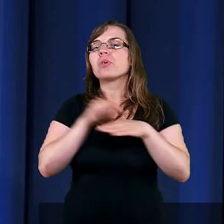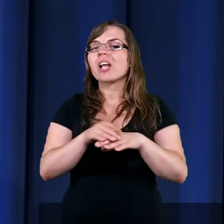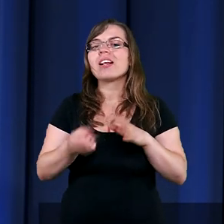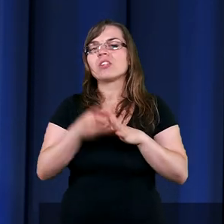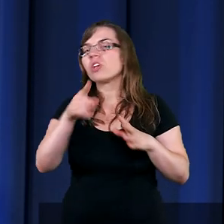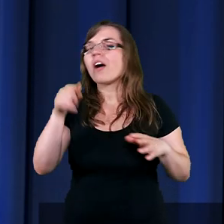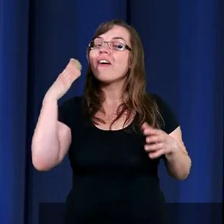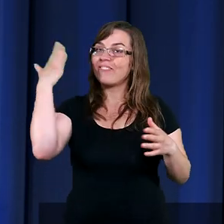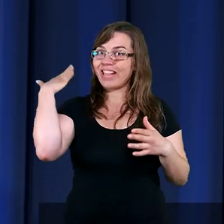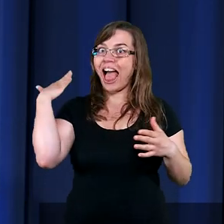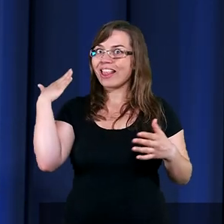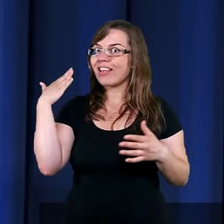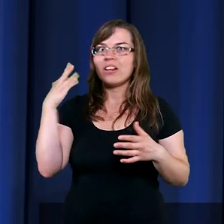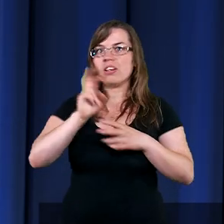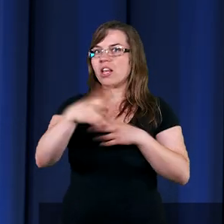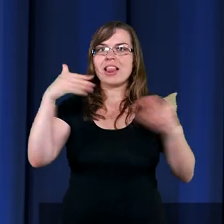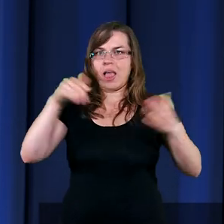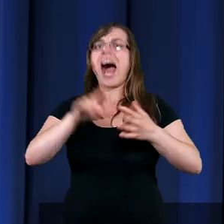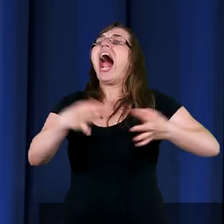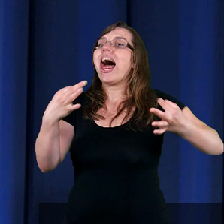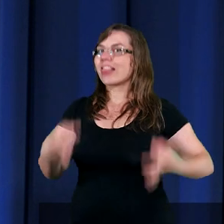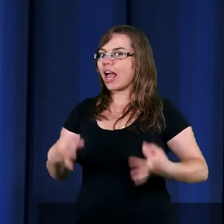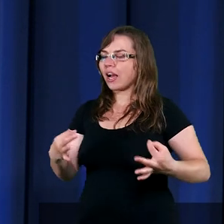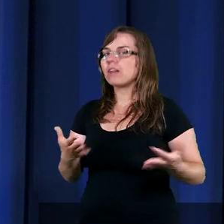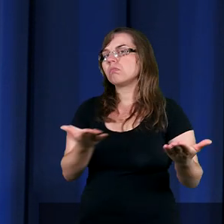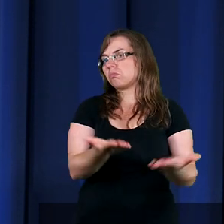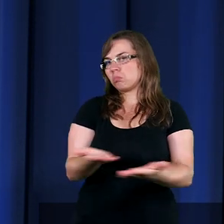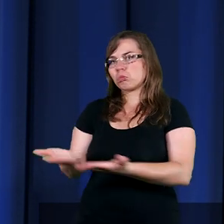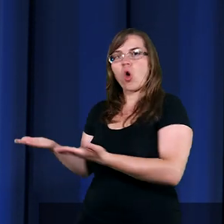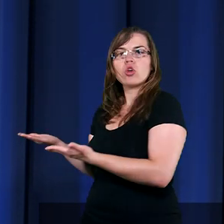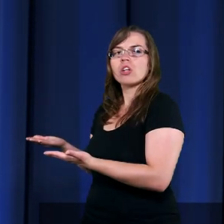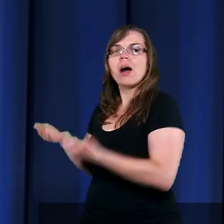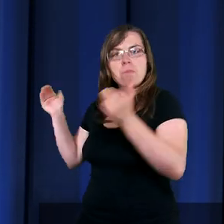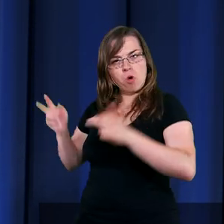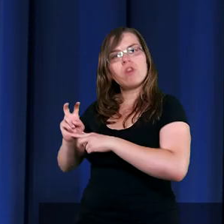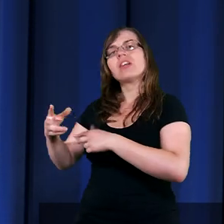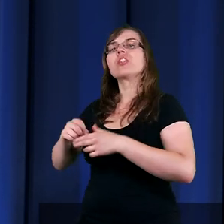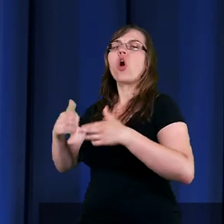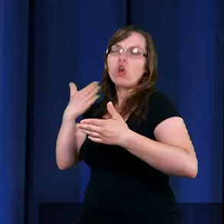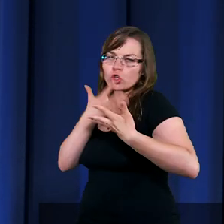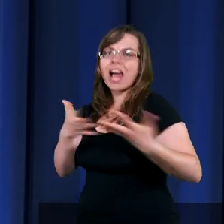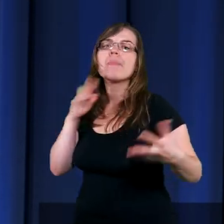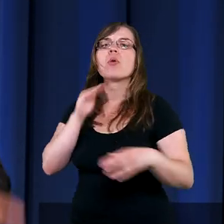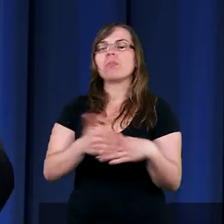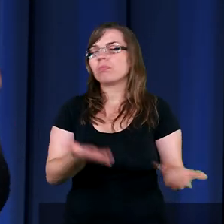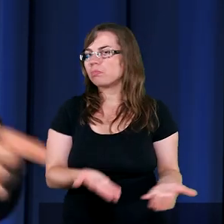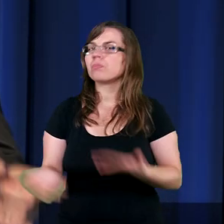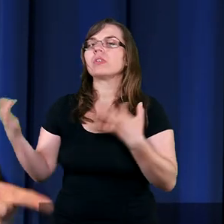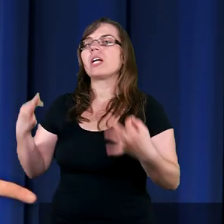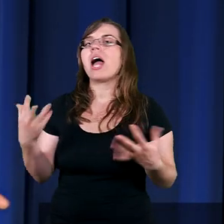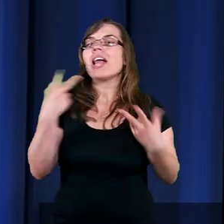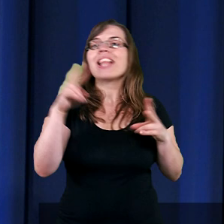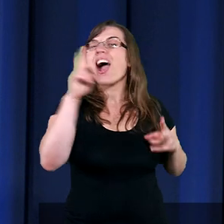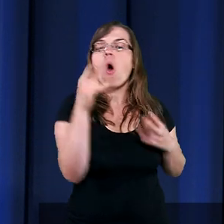wtedy nie mogłeś wejść. Ale teraz, teraz idź. Mój syn cię potrzebuje. I nie kogo